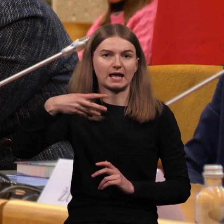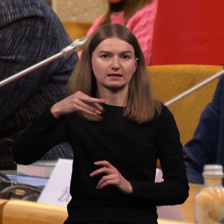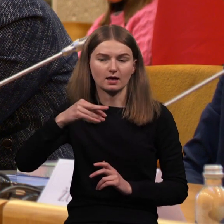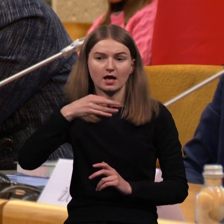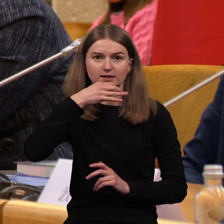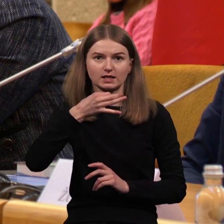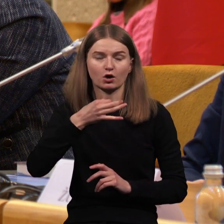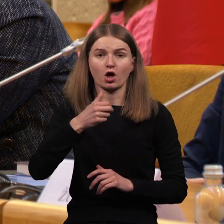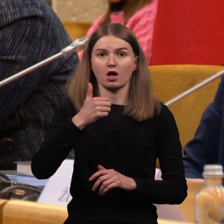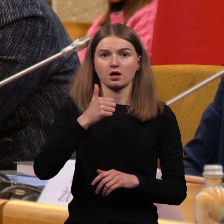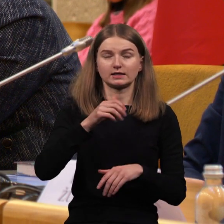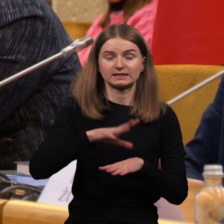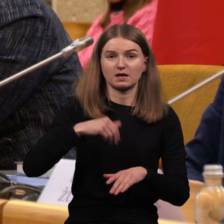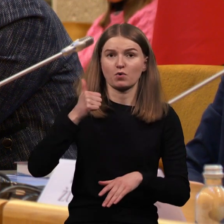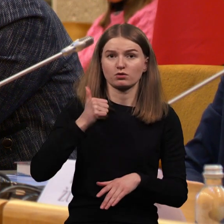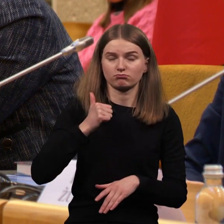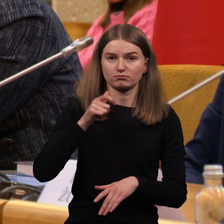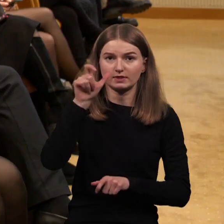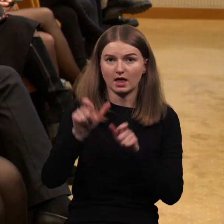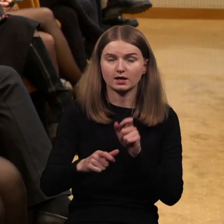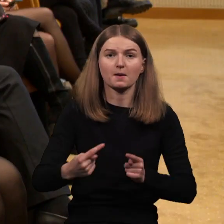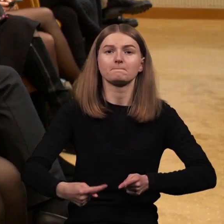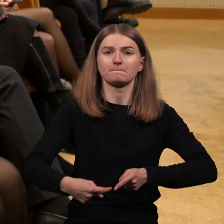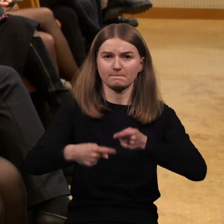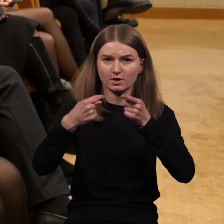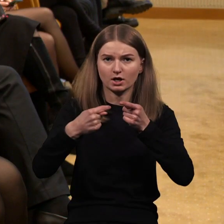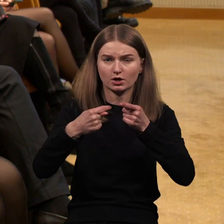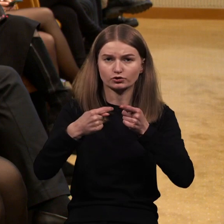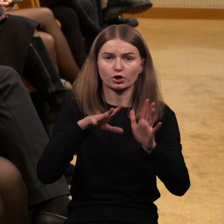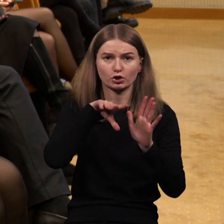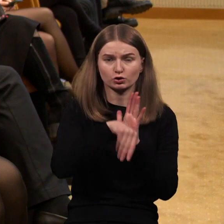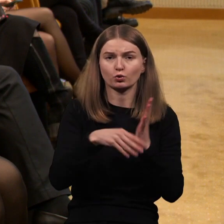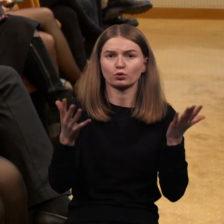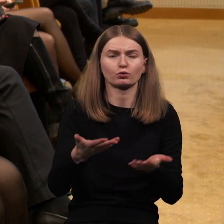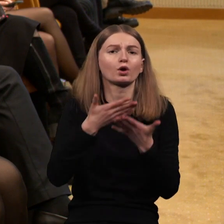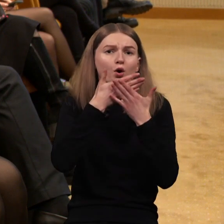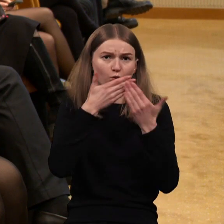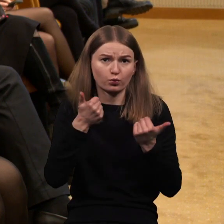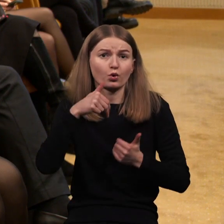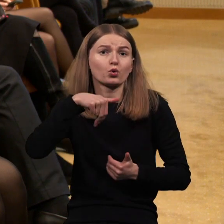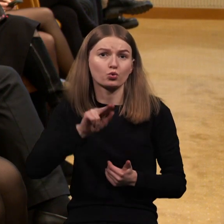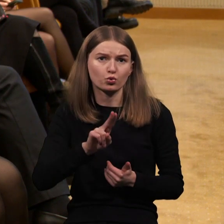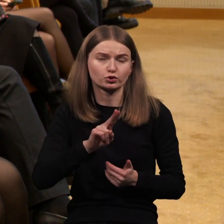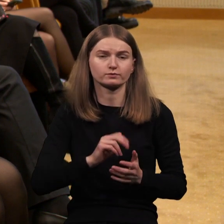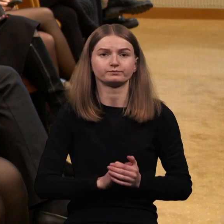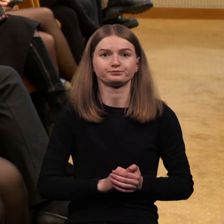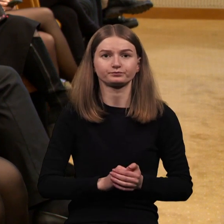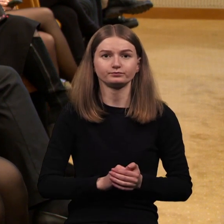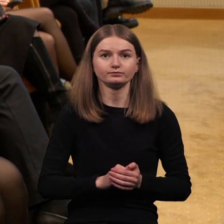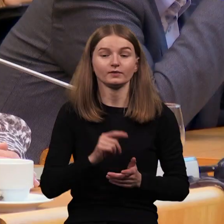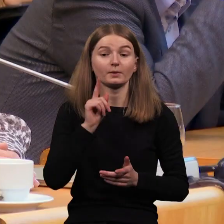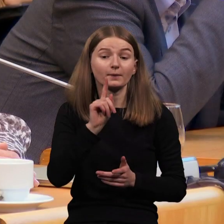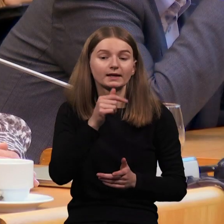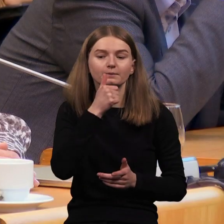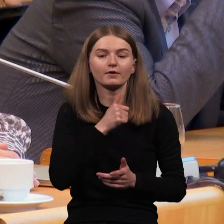įtraukti, bet esa atkreipiamas dėmesys į ribinius atvejus. Komet šiandien tam tikroje mokykloje,